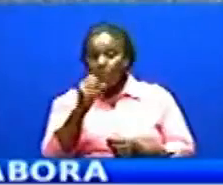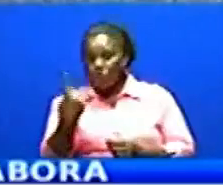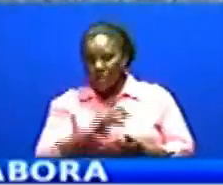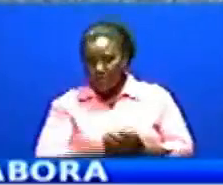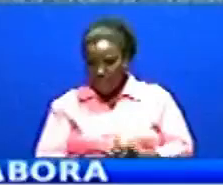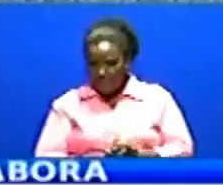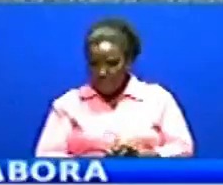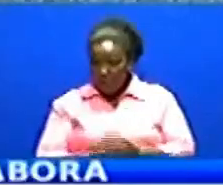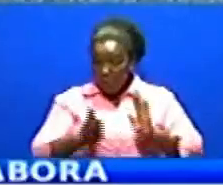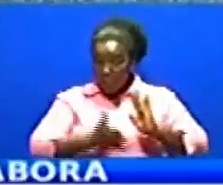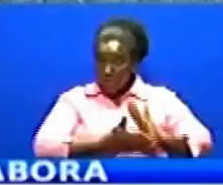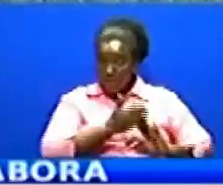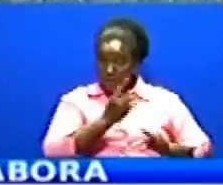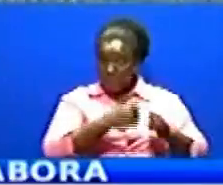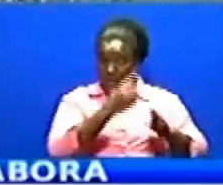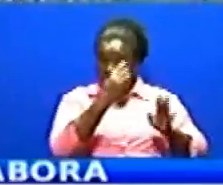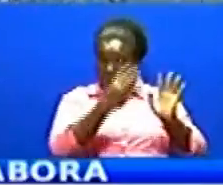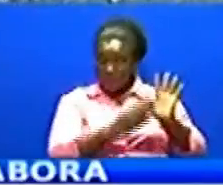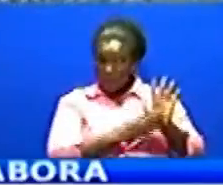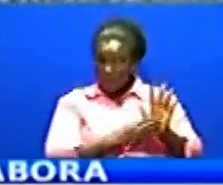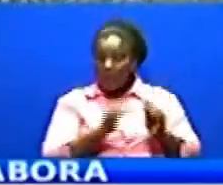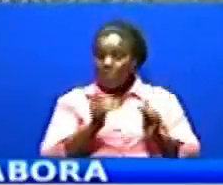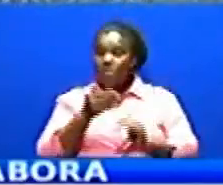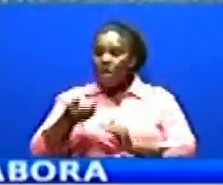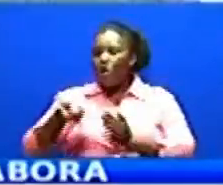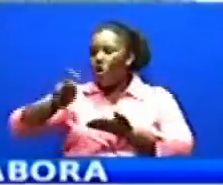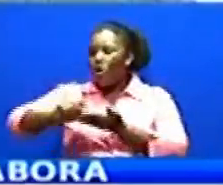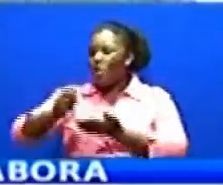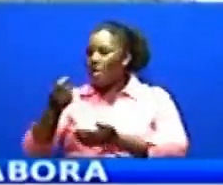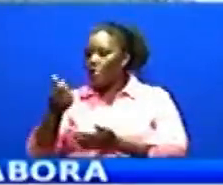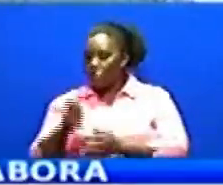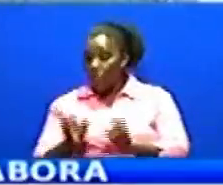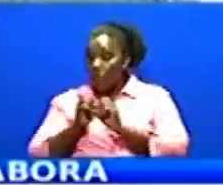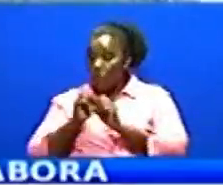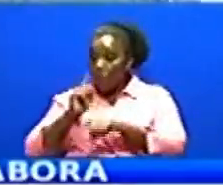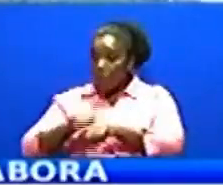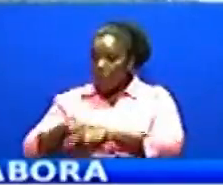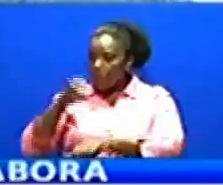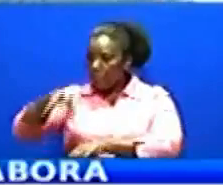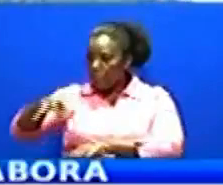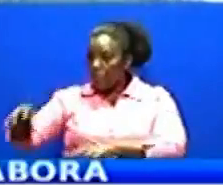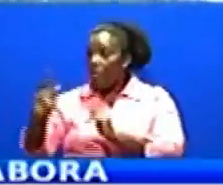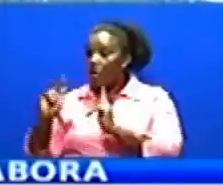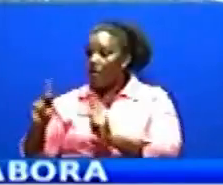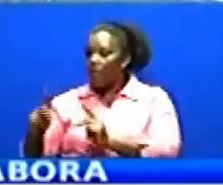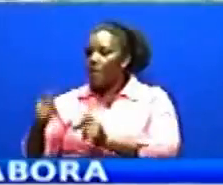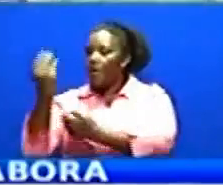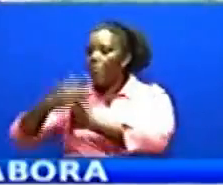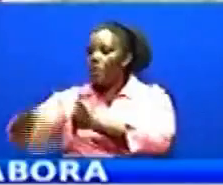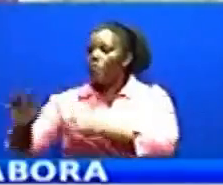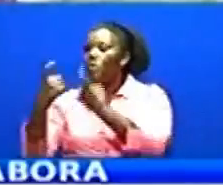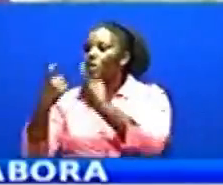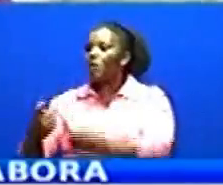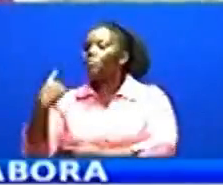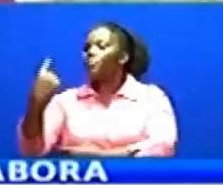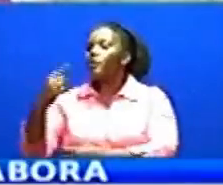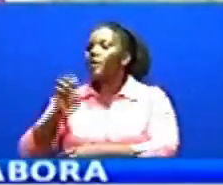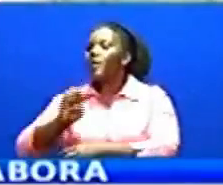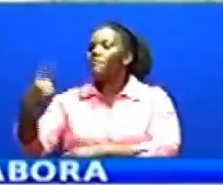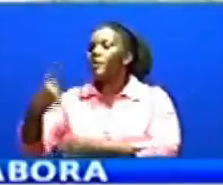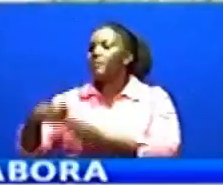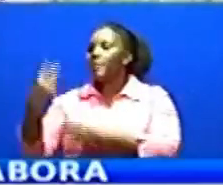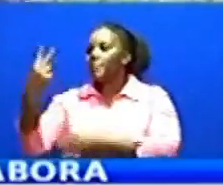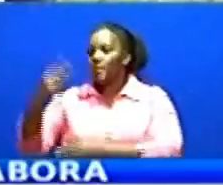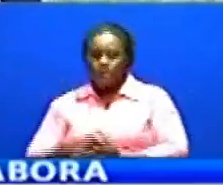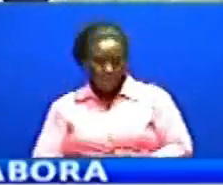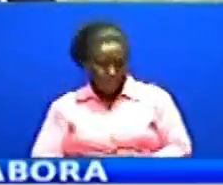shiringi mia atisa Iri hari katika masoko ya kwaida zao hilo Inauza shiringi elfmoja na miambili kwa kilo Asa hiyo